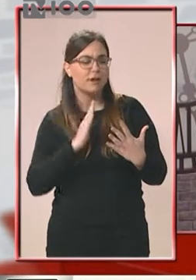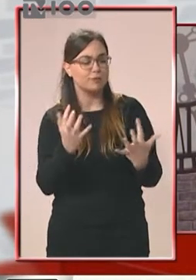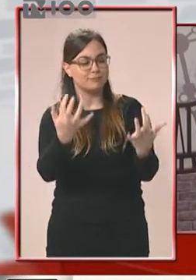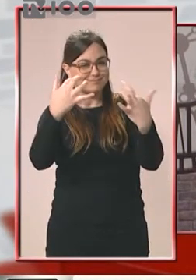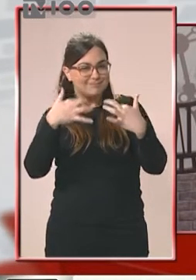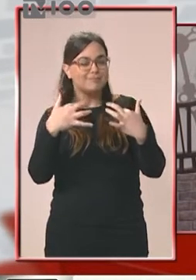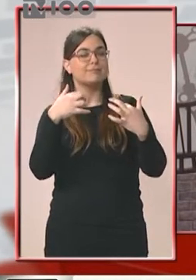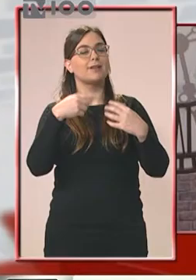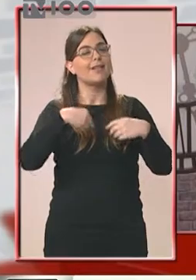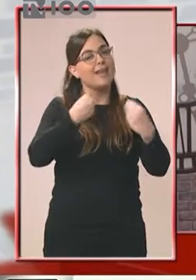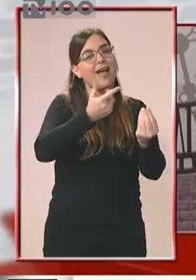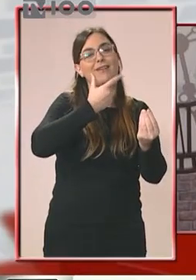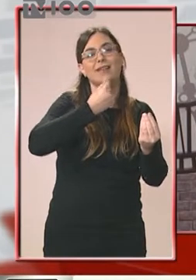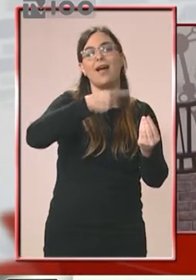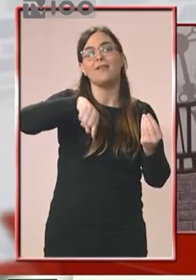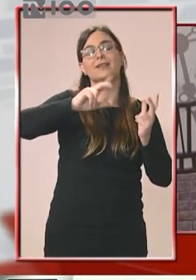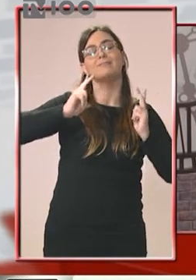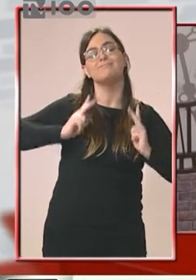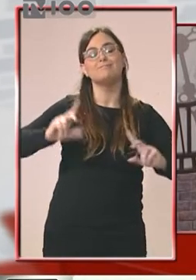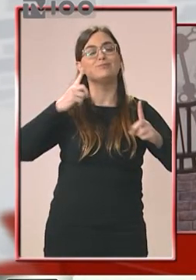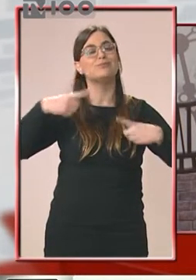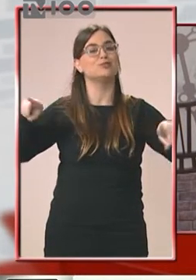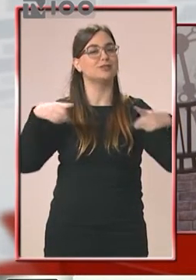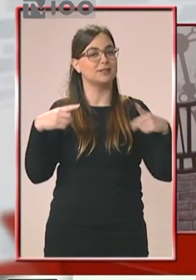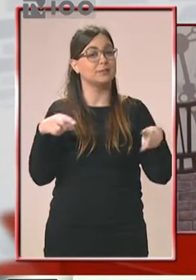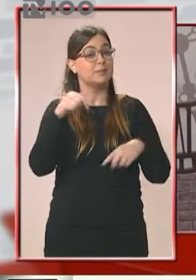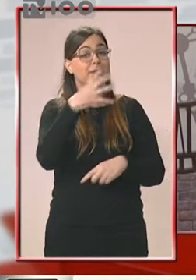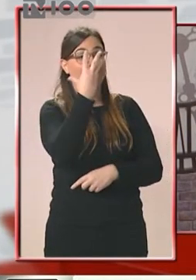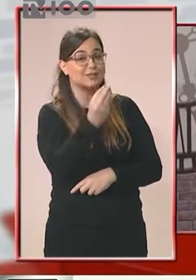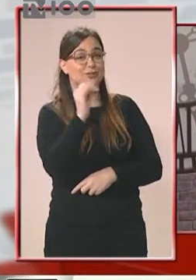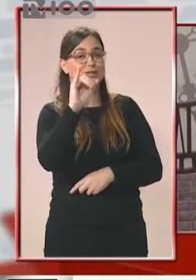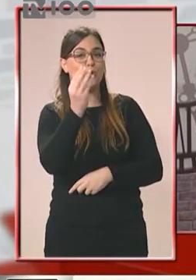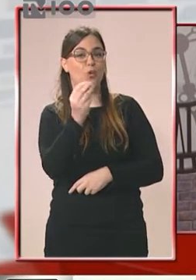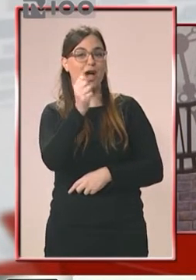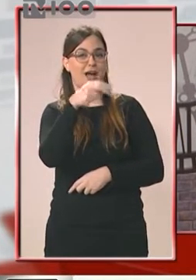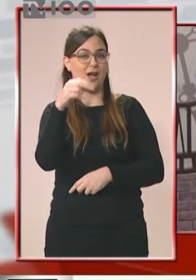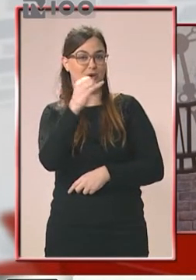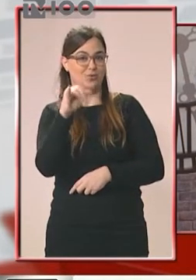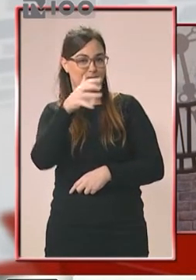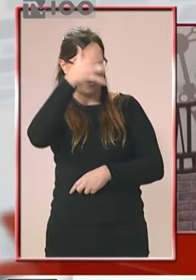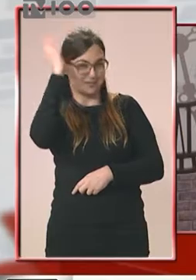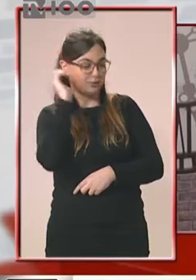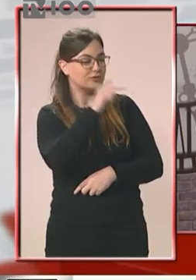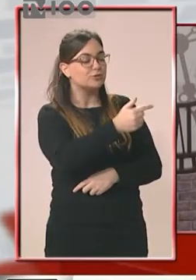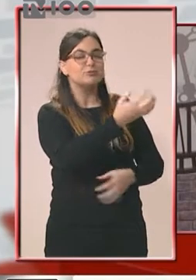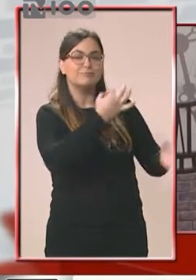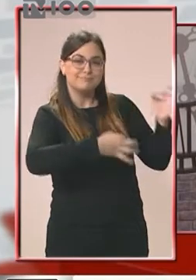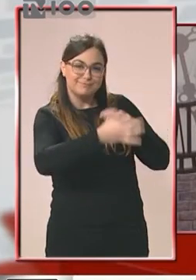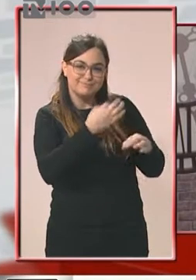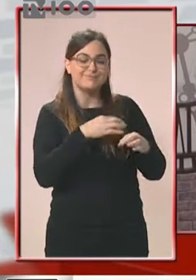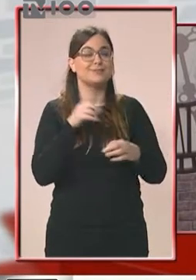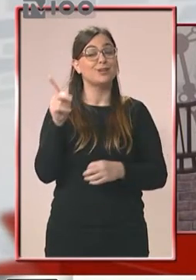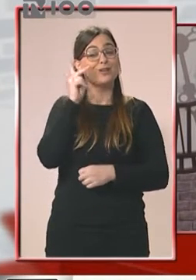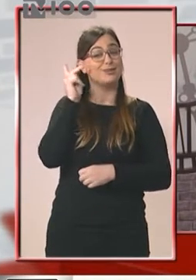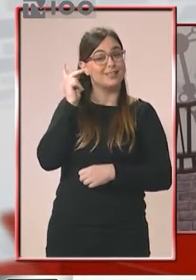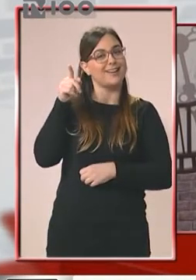μαγεία της μουσικής. Θα μας διηγηθεί τις λεπτομέρειες ο Αλέξανδρος Ιωάννου και η Κωνσταντίνη Βαπαγεωργίου θα μας βοηθήσει τη διαρμηνεία. Έτσι